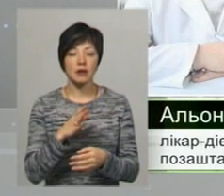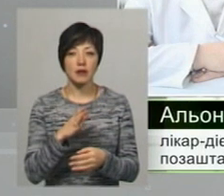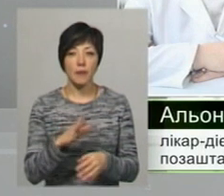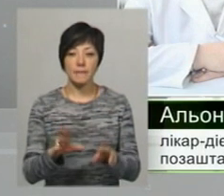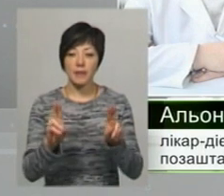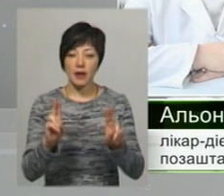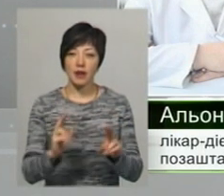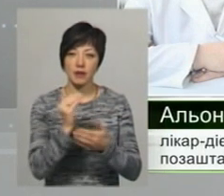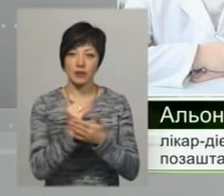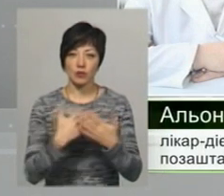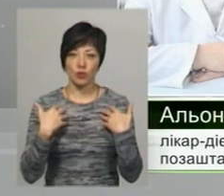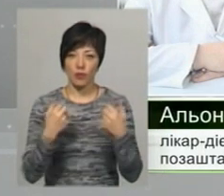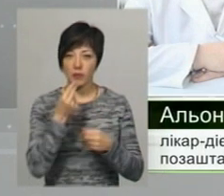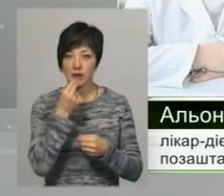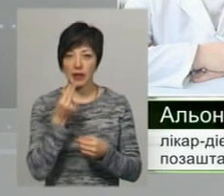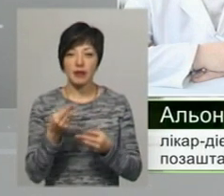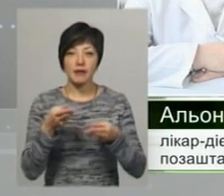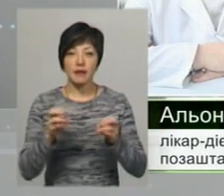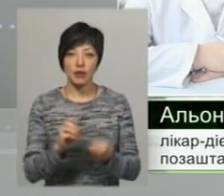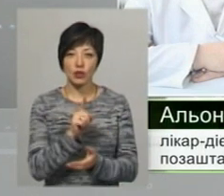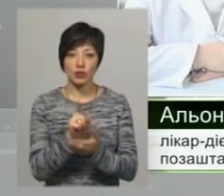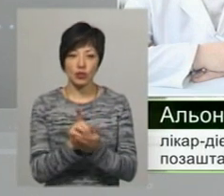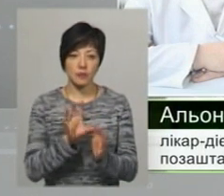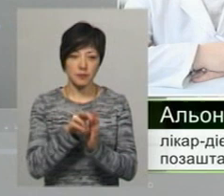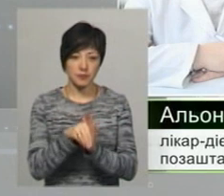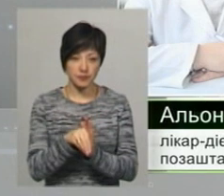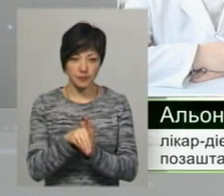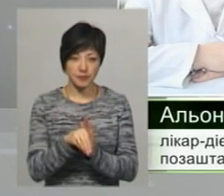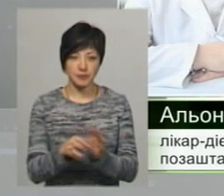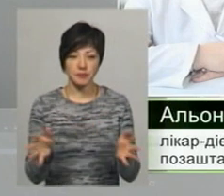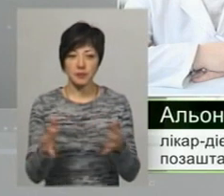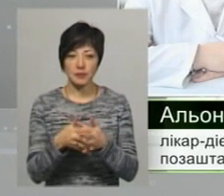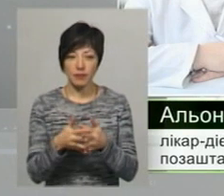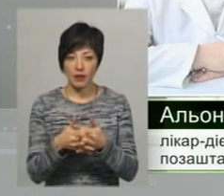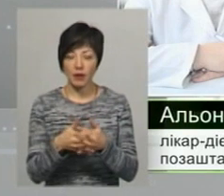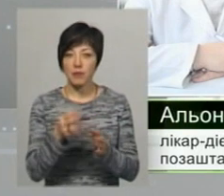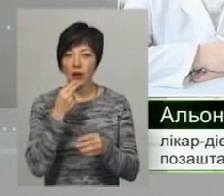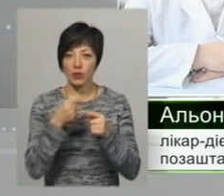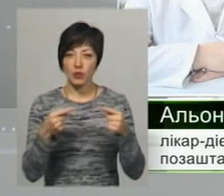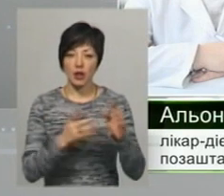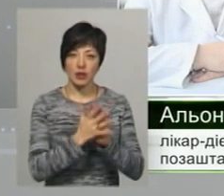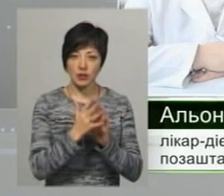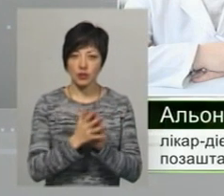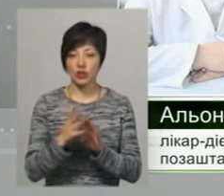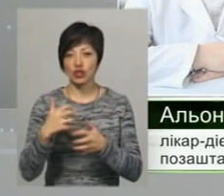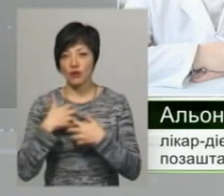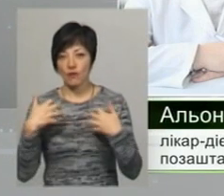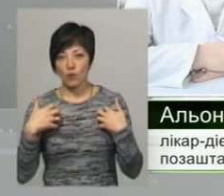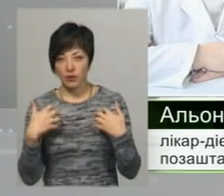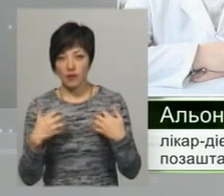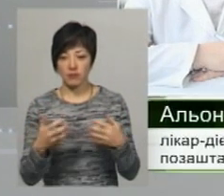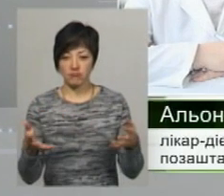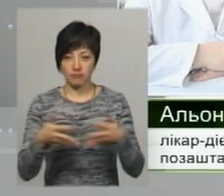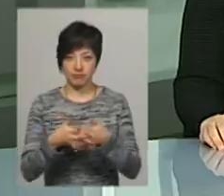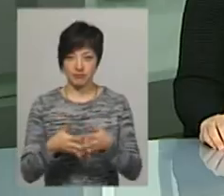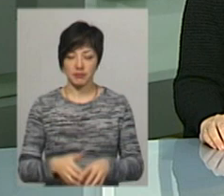раціонального і здорового питання, де має бути обов'язково з'єднатися між собою продукти ростового і животного відповідно.